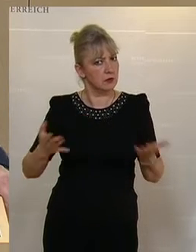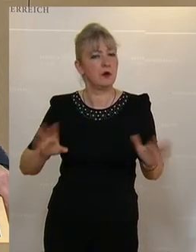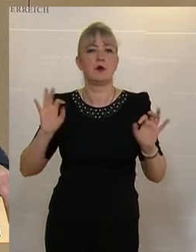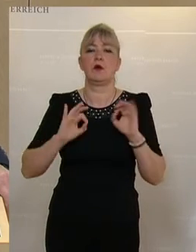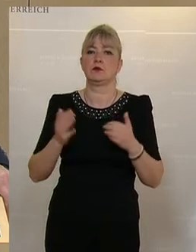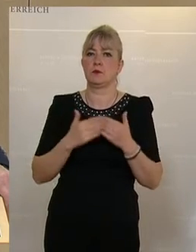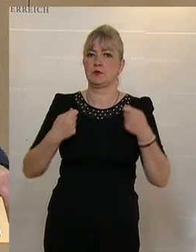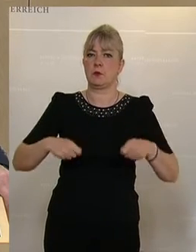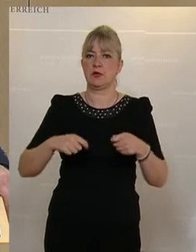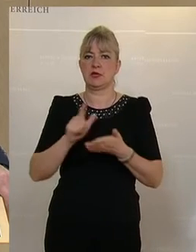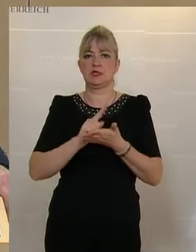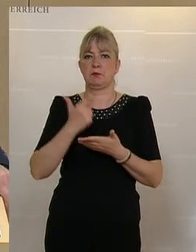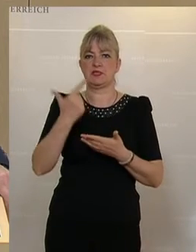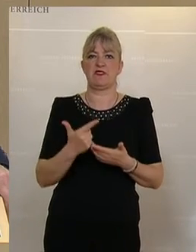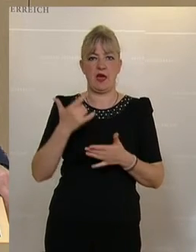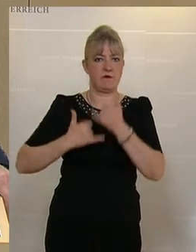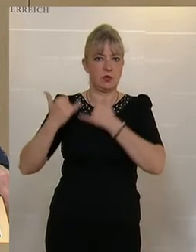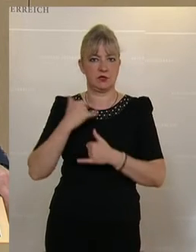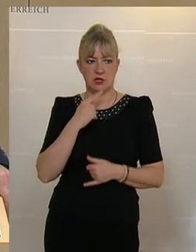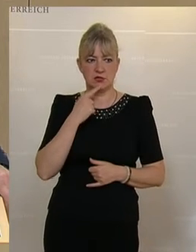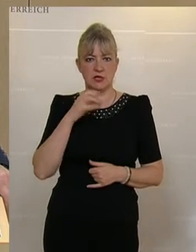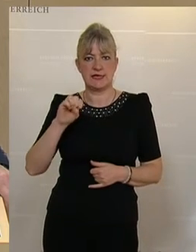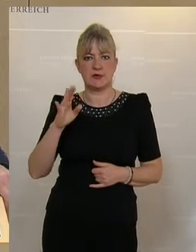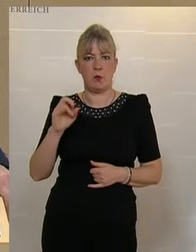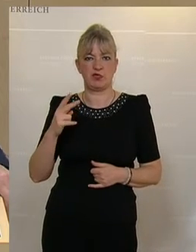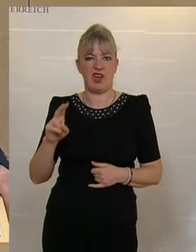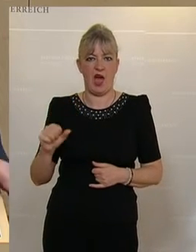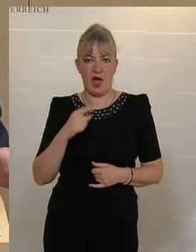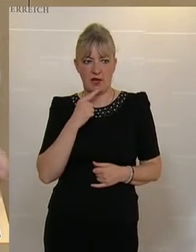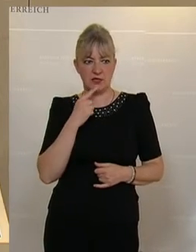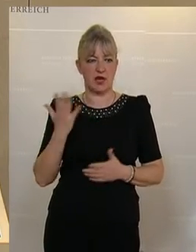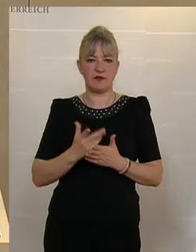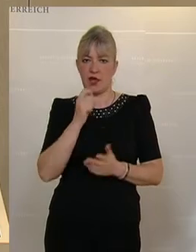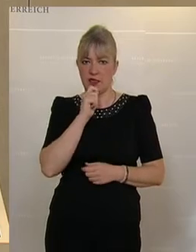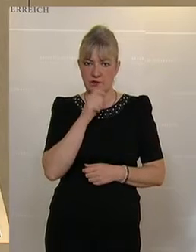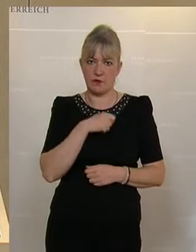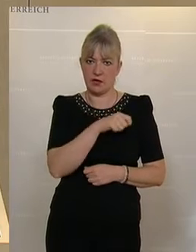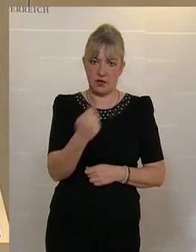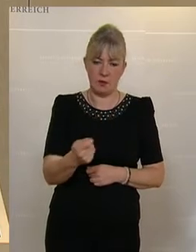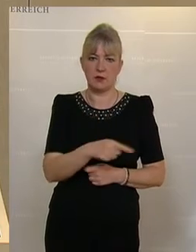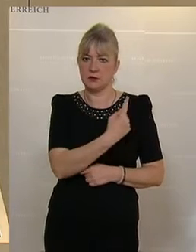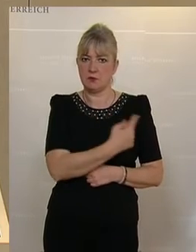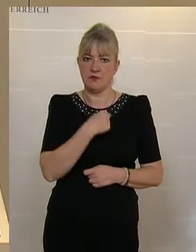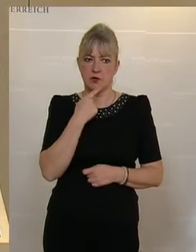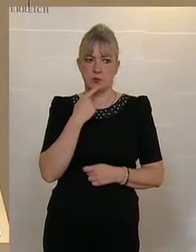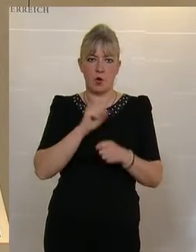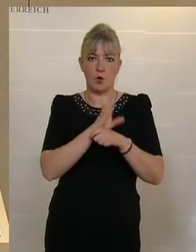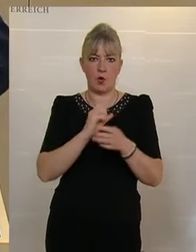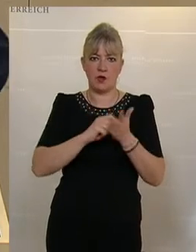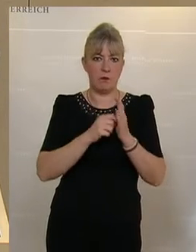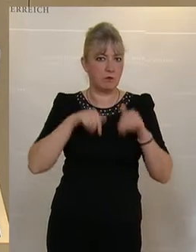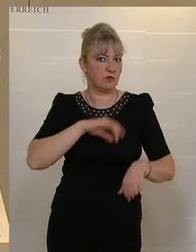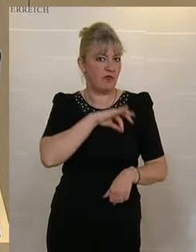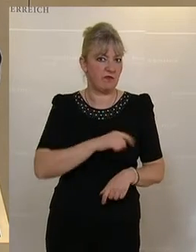in der ZIB 2 voriges Jahr, Sobotka, in einem Interview gemeint hat, die Corona-App